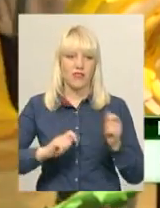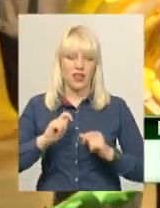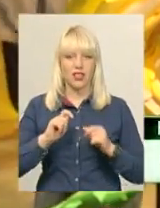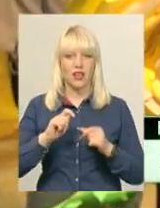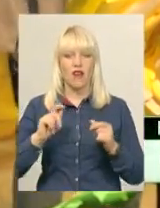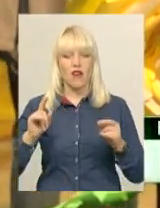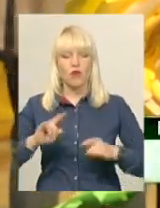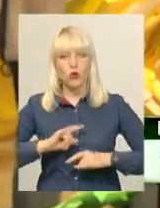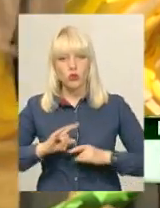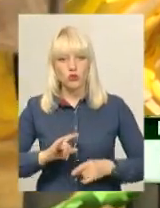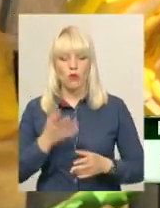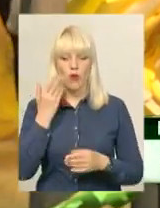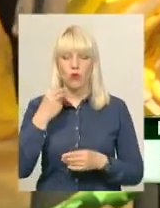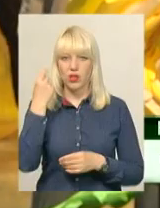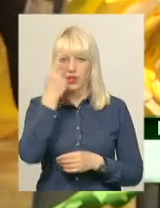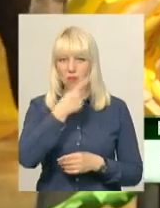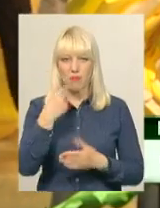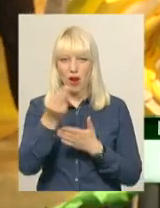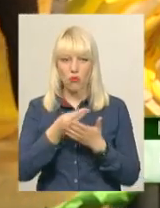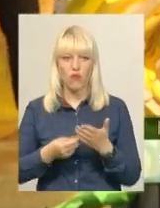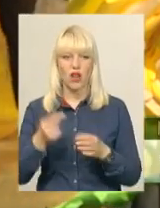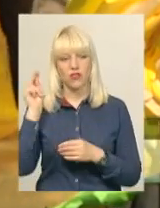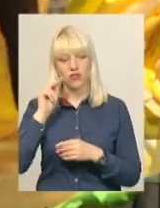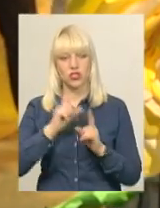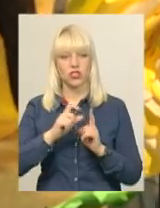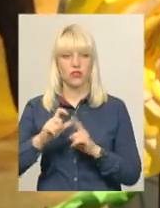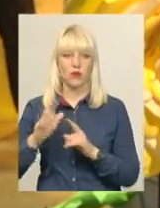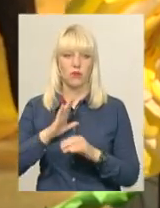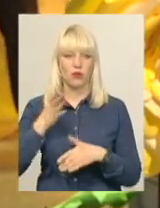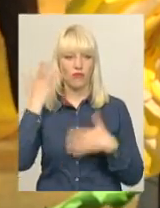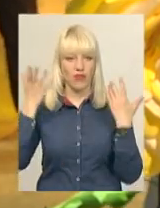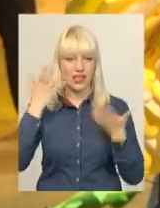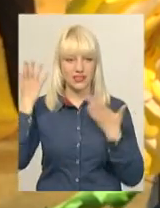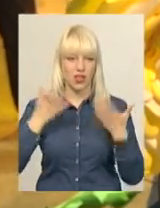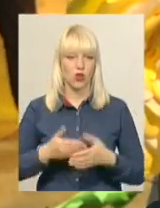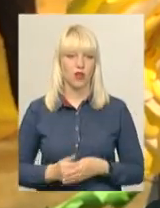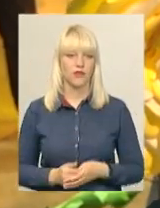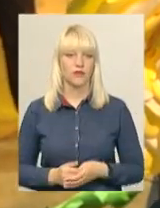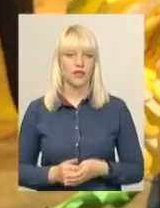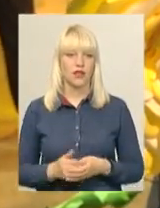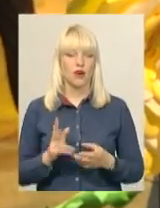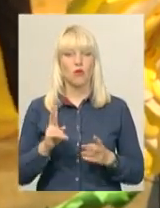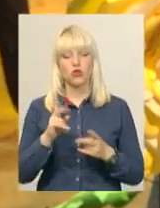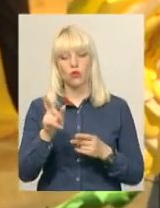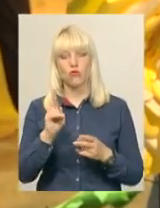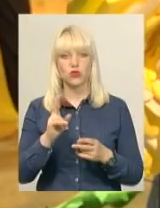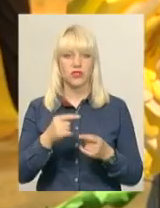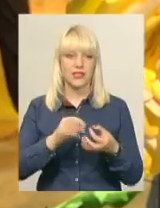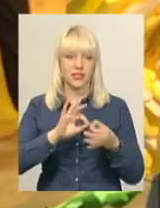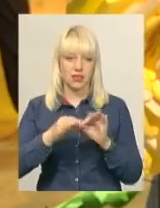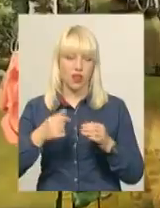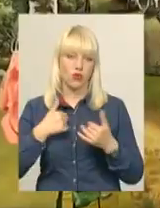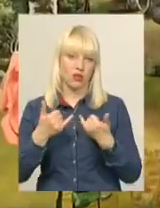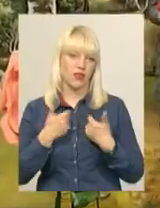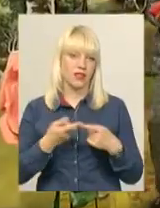малювали. Вчити слова – це було теж весело. Для когось може це складно, але для нас це було